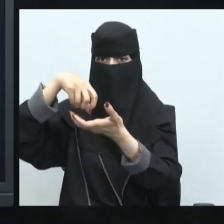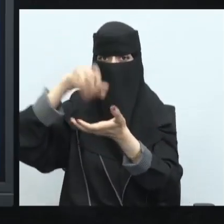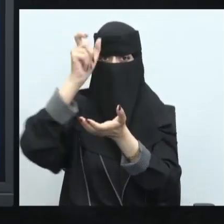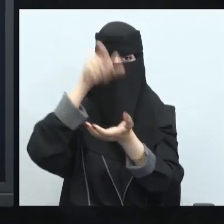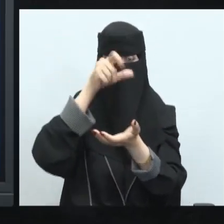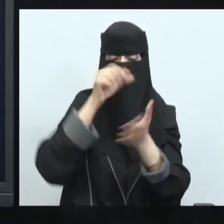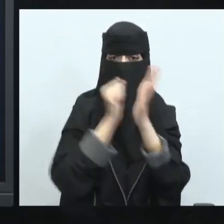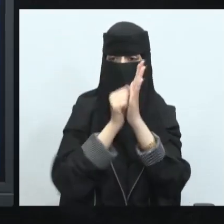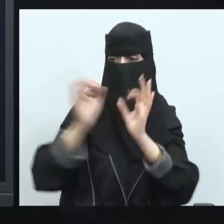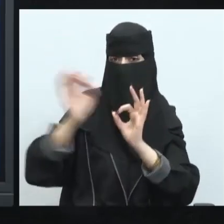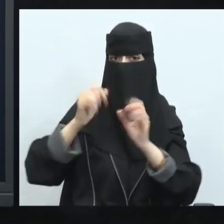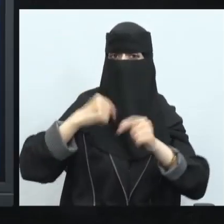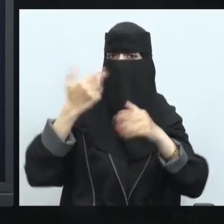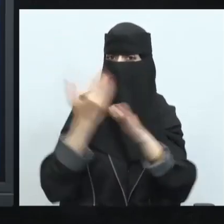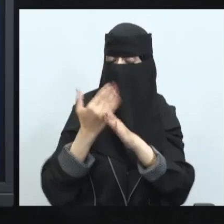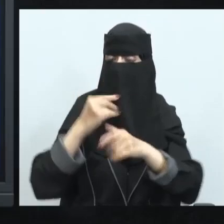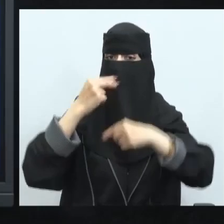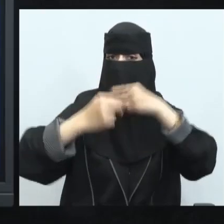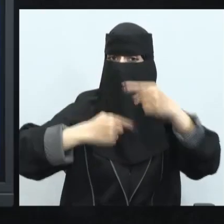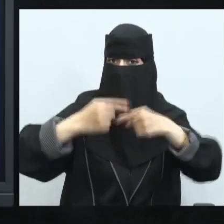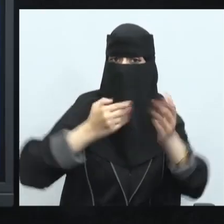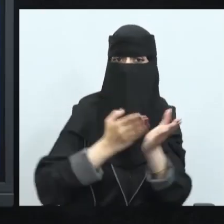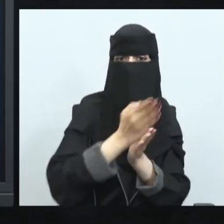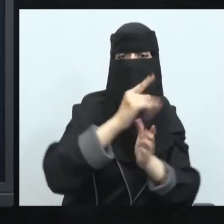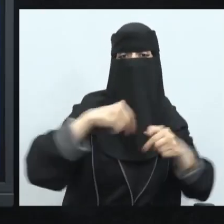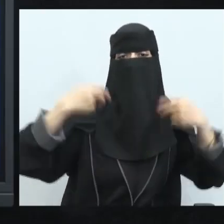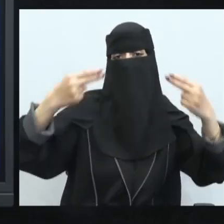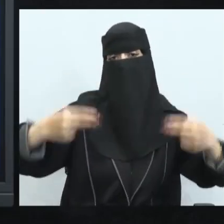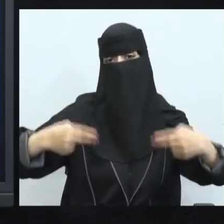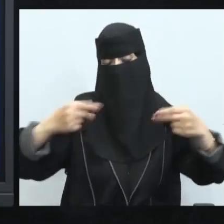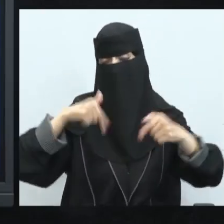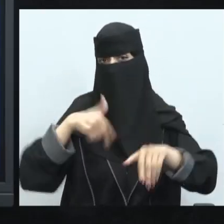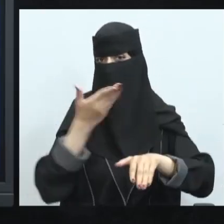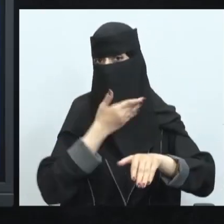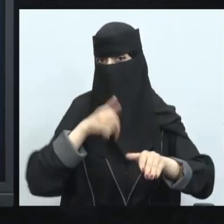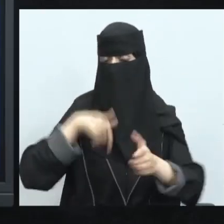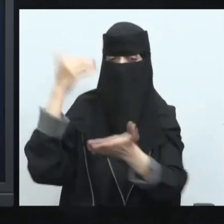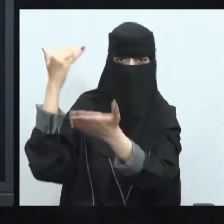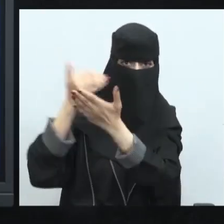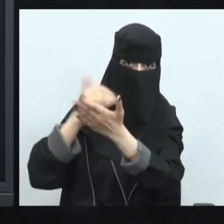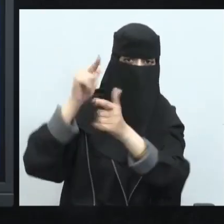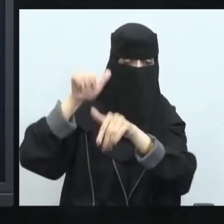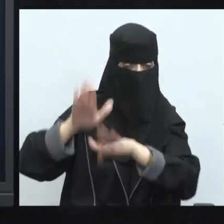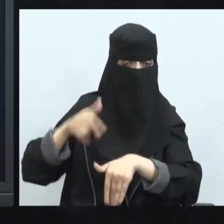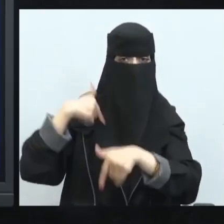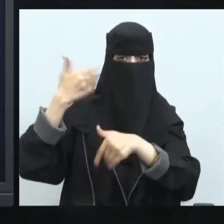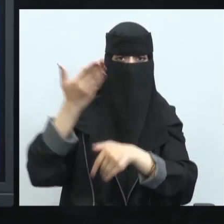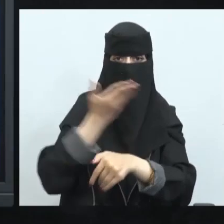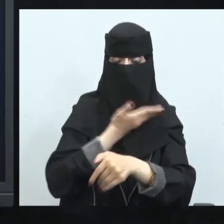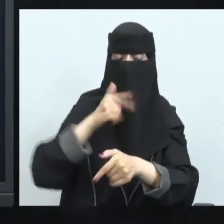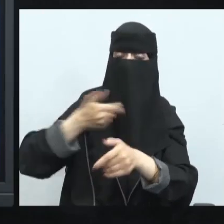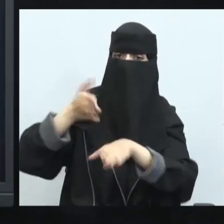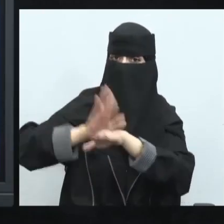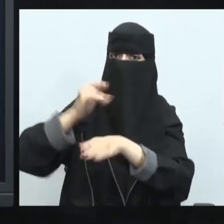لكي تكون لك استدامة الفعالية فالفعالية هي كما ذكرنا تؤثر على الاقتصاد وتؤثر على المجتمع لا بد أن يكون التأثير